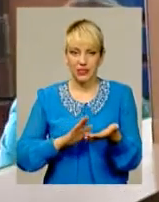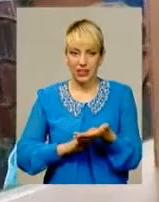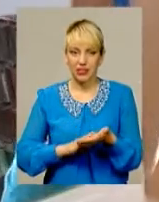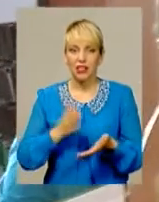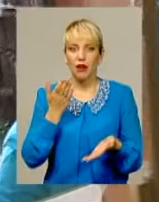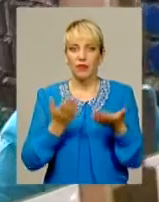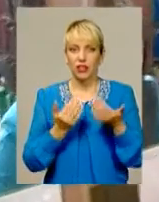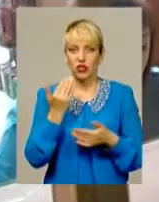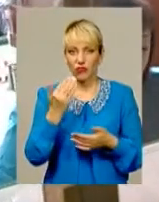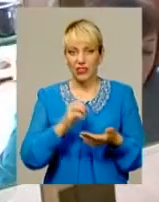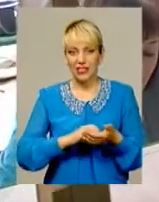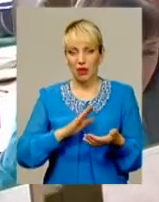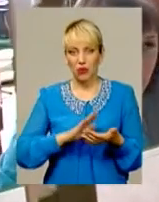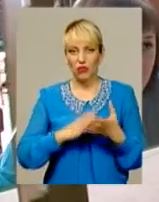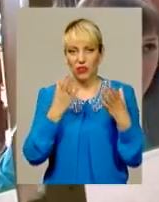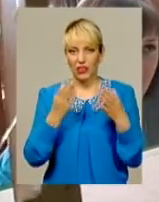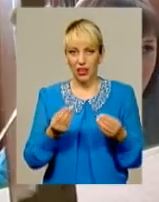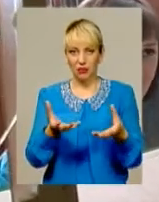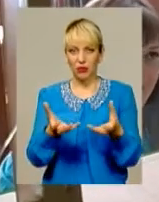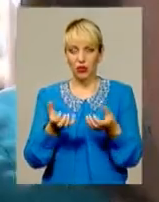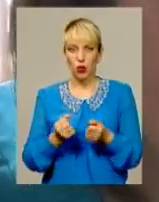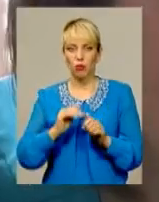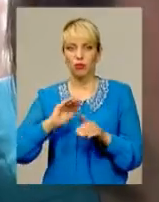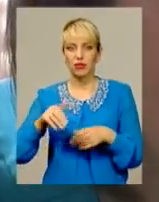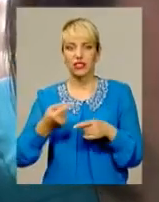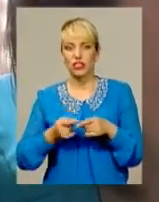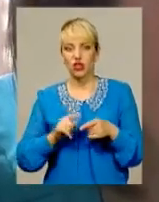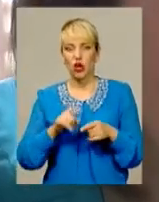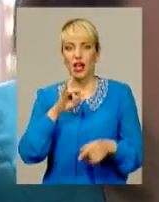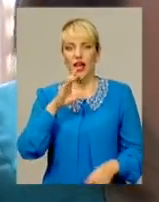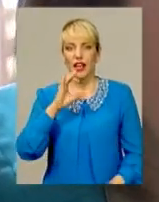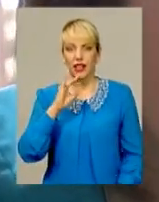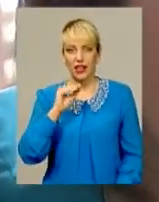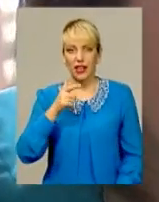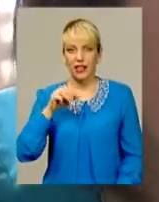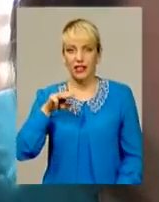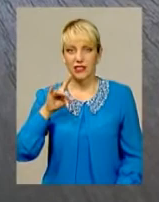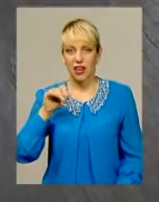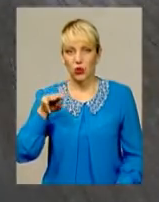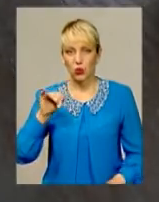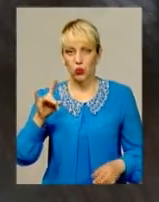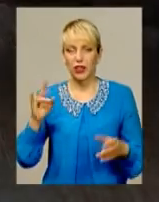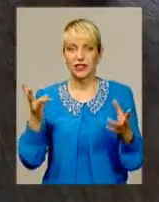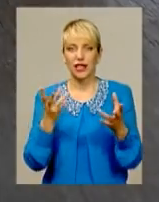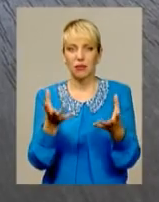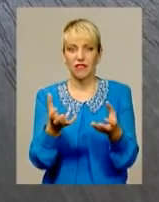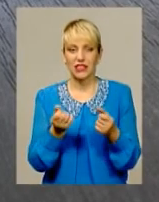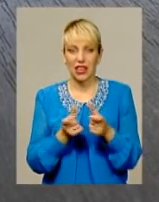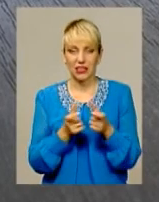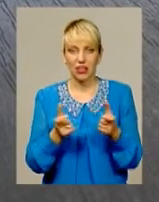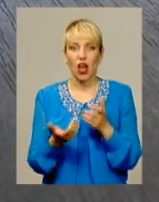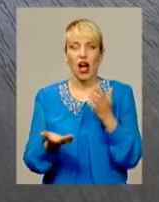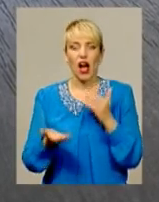Якщо ви записалися у день прийому, після цього у реєстратурі поліклініки необхідно взяти талон. Якщо ж записувалися